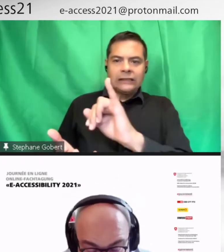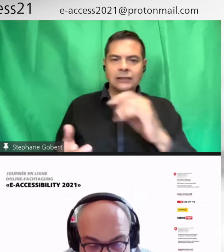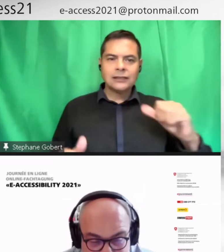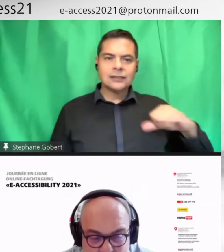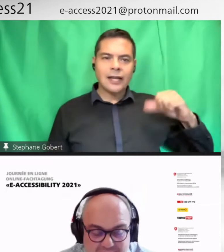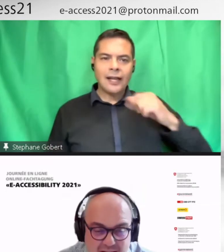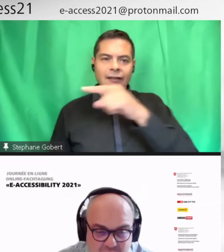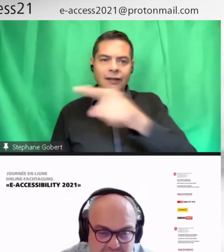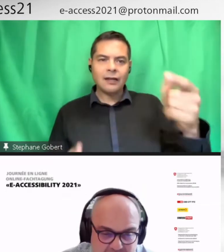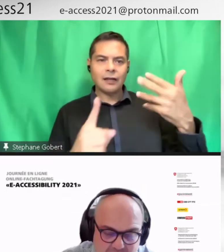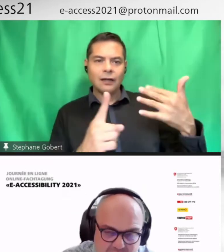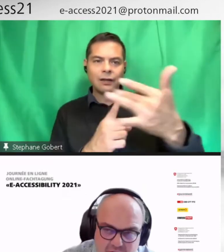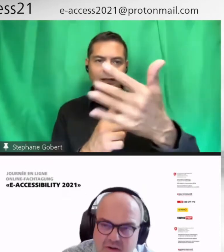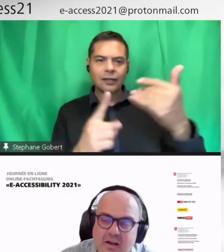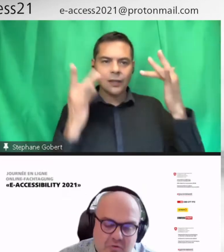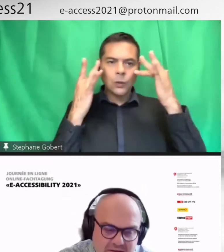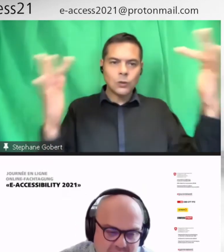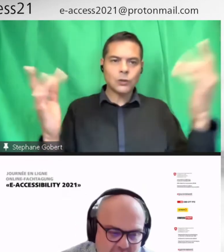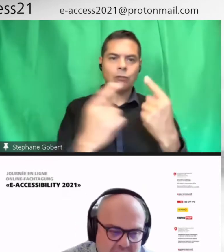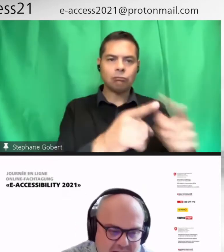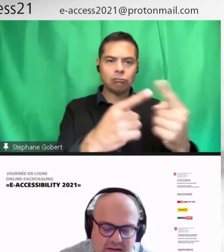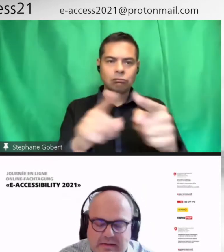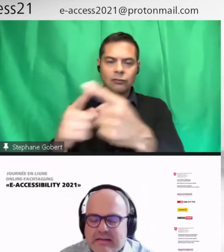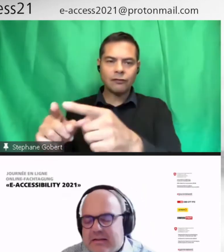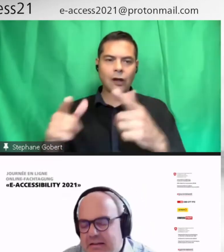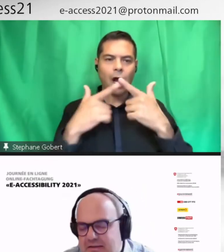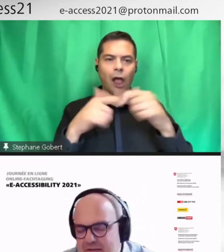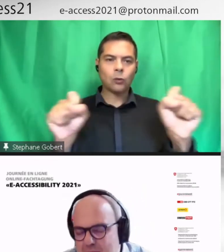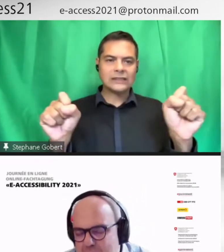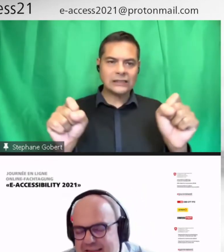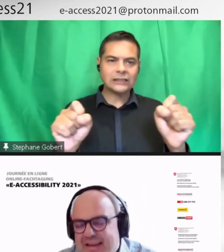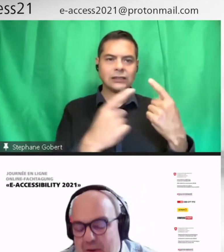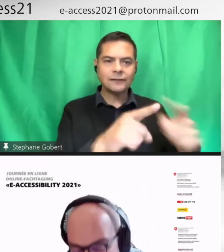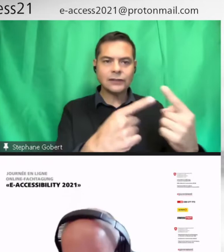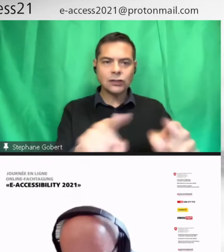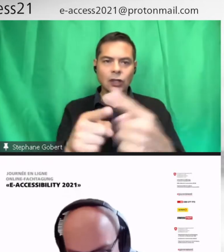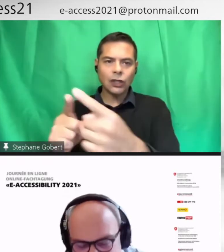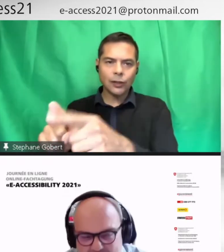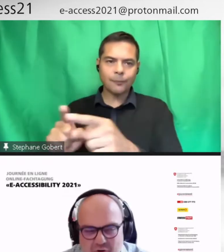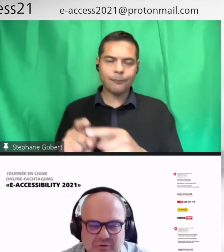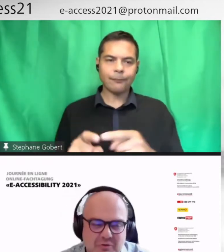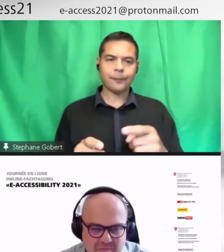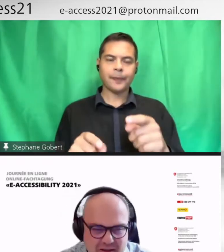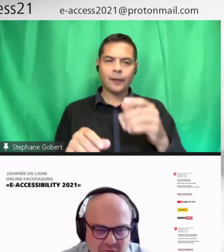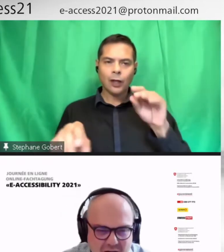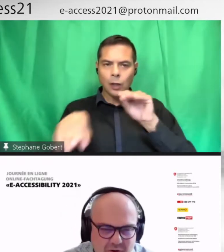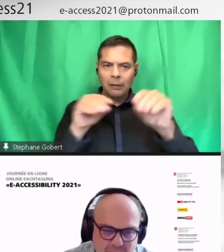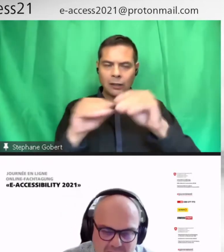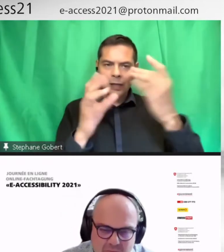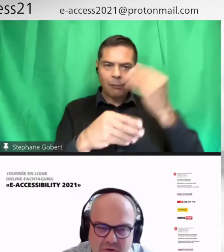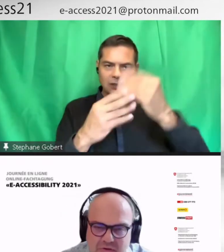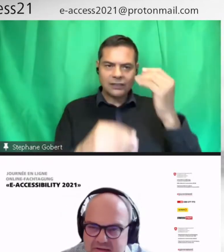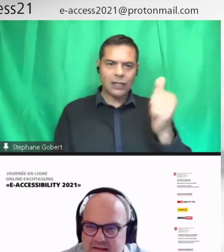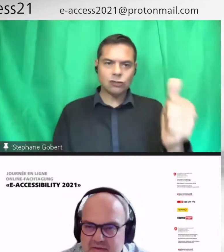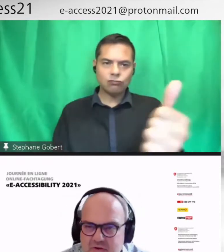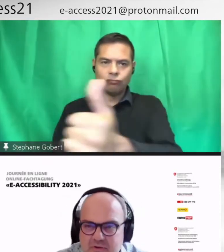migration peut-être linguistique différents. Mais des élèves qui ont des manières d'apprendre qui sont différentes, comme on a vu avant. Mais il en a